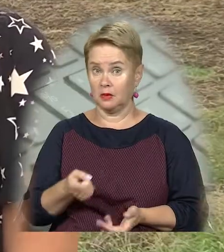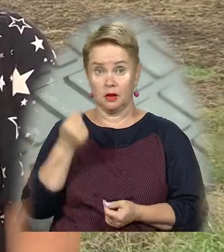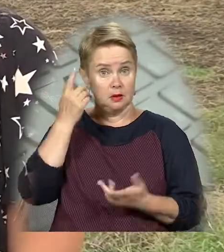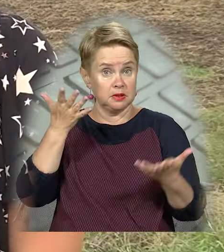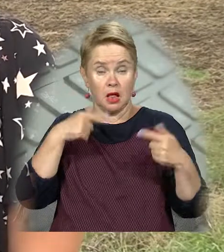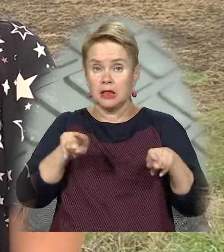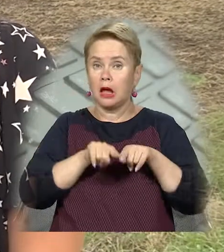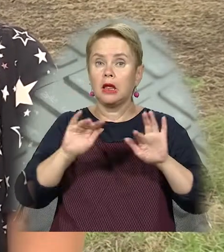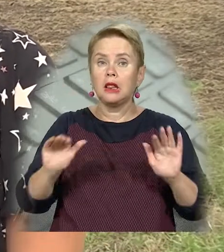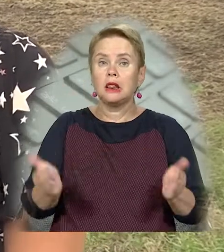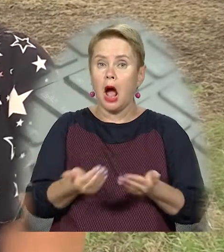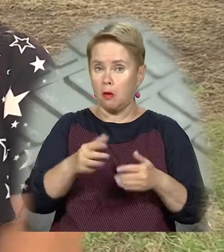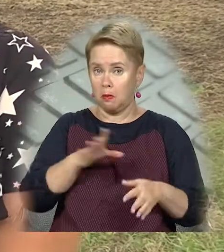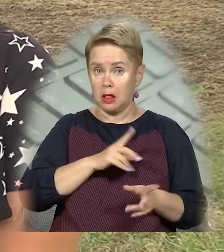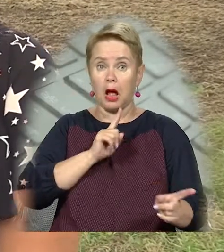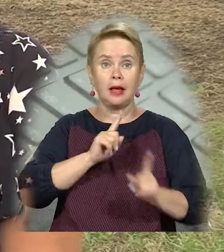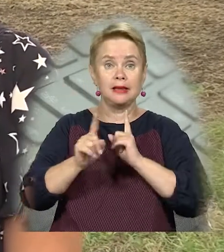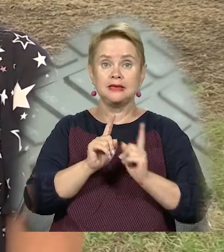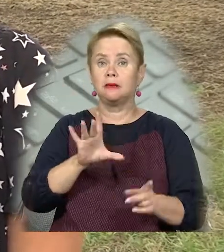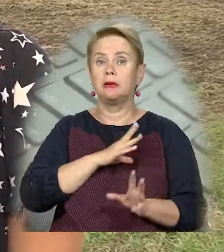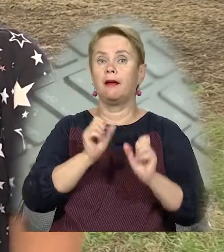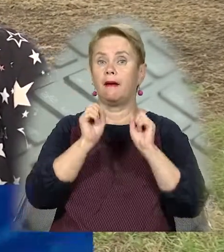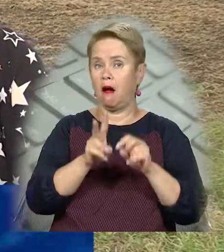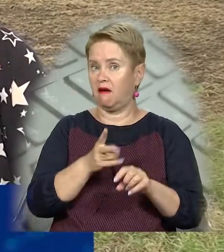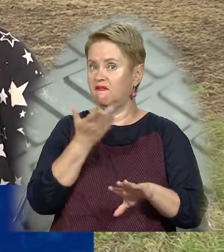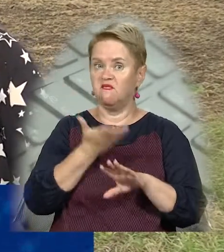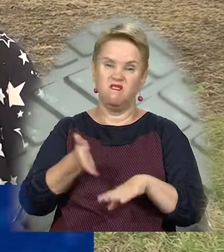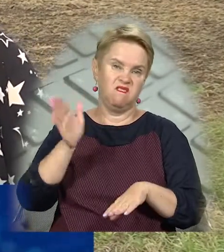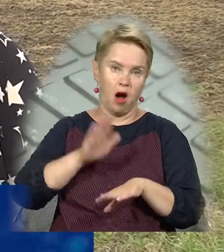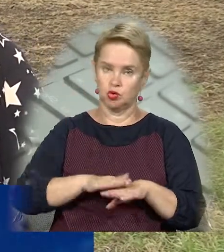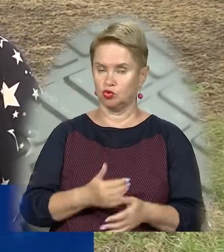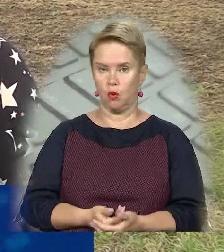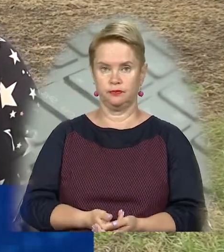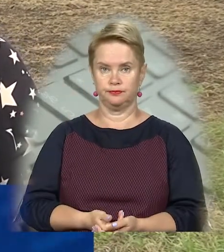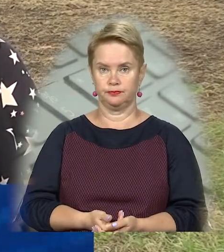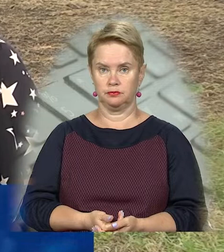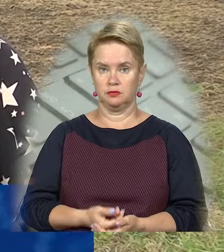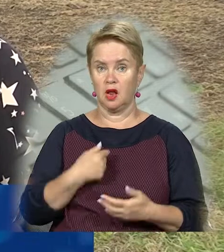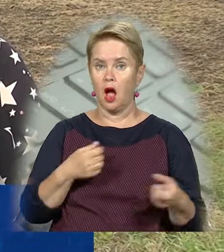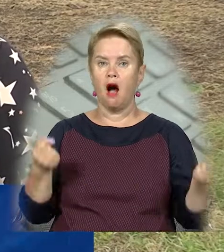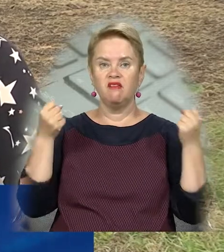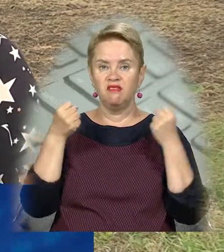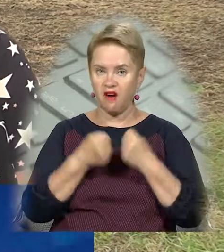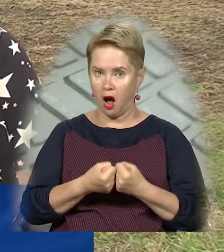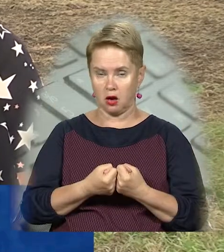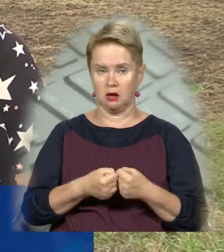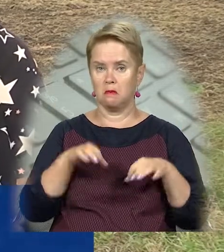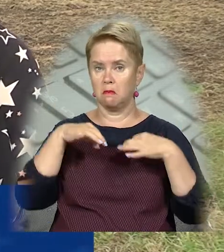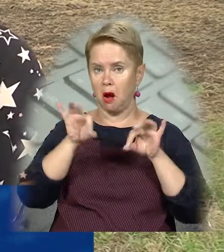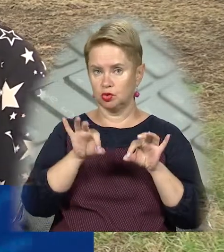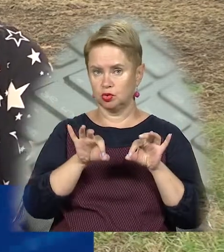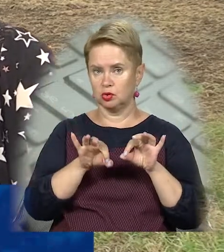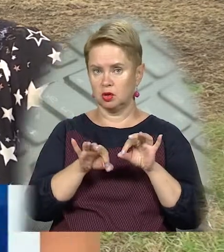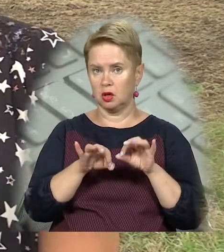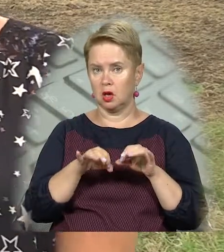уявляєте, які були ями, як нам було їздити по них. Дуже важко. І аварії, і машини,